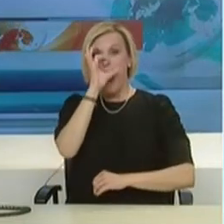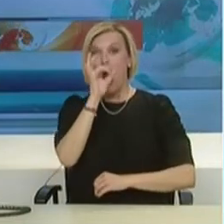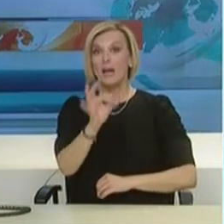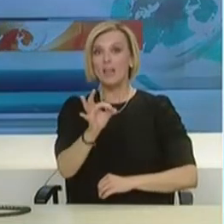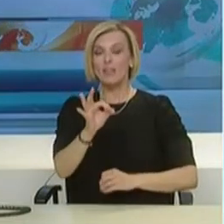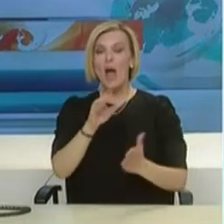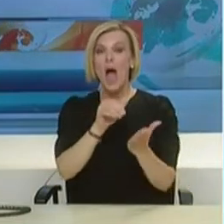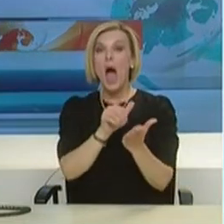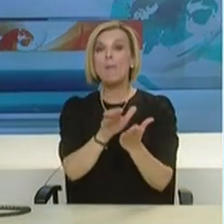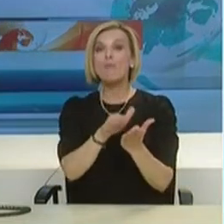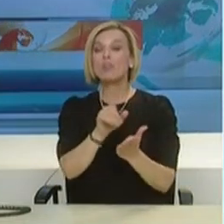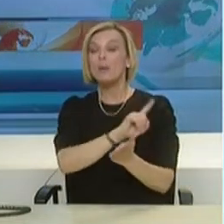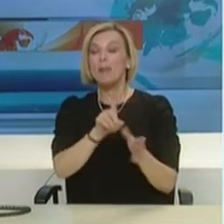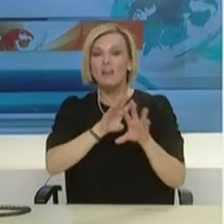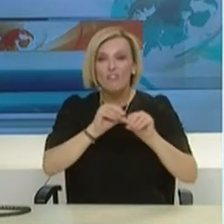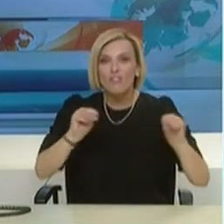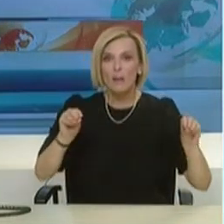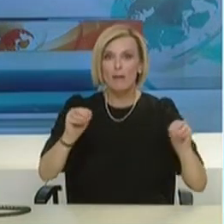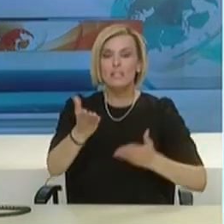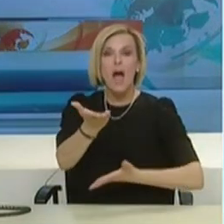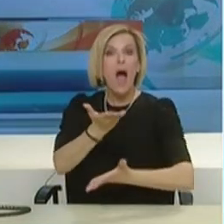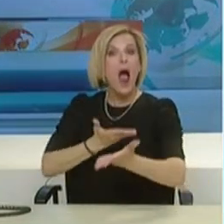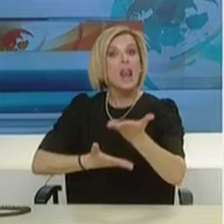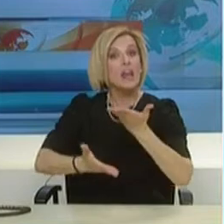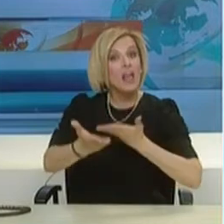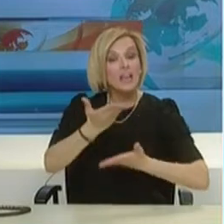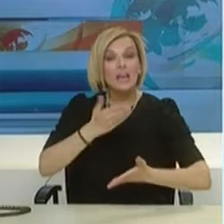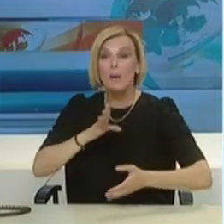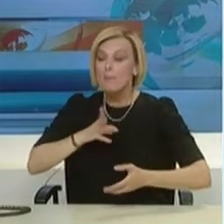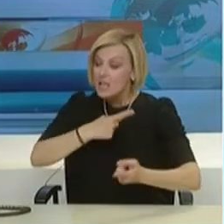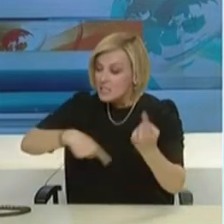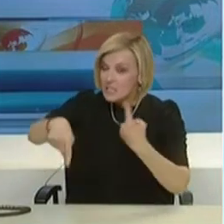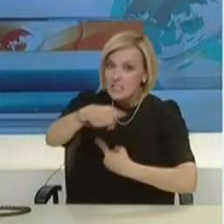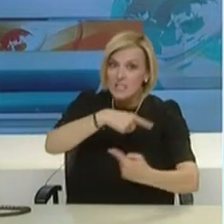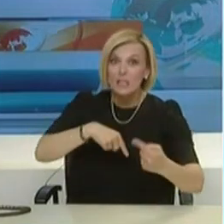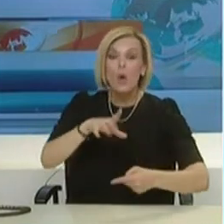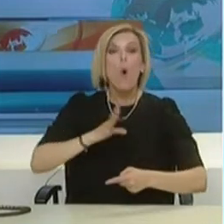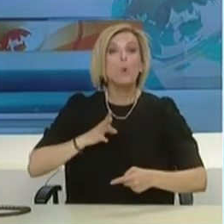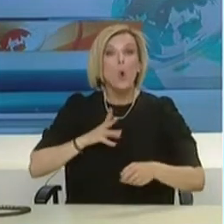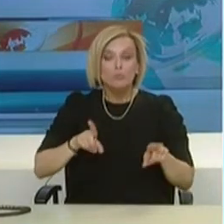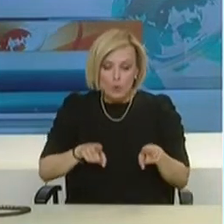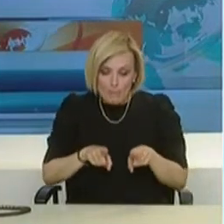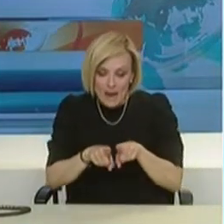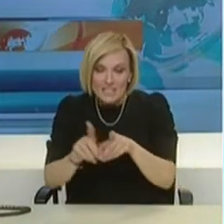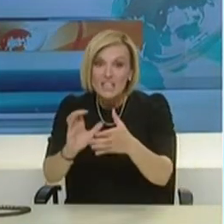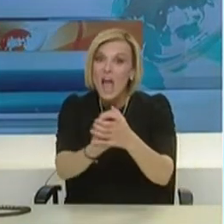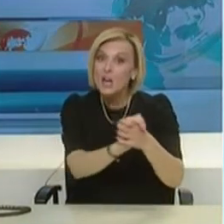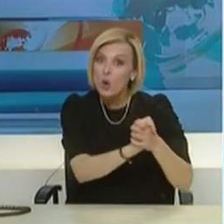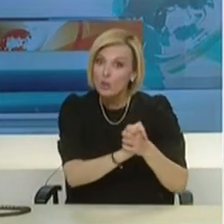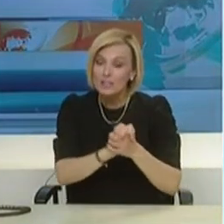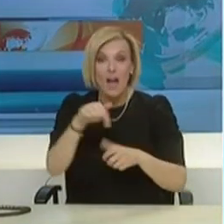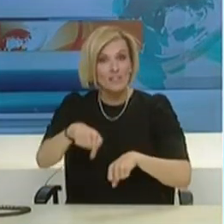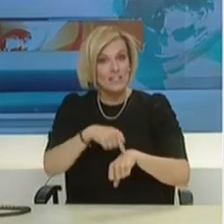την αποφυγή του στίγματος, την αλληλεγγύη με τον κόσμο, ο οποίος αυτή τη στιγμή μπορεί να υποφέρει